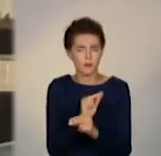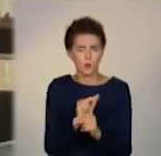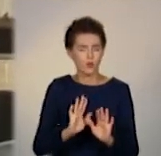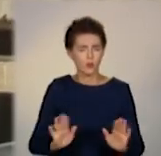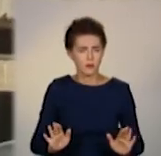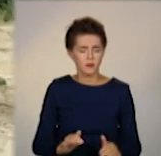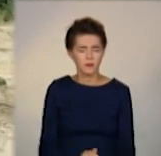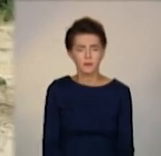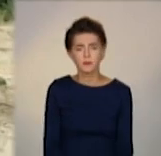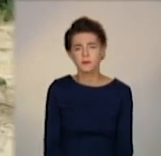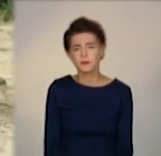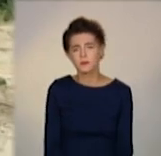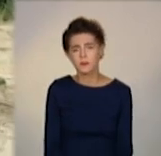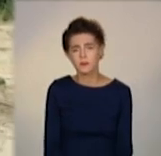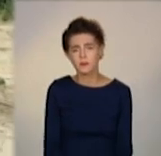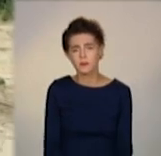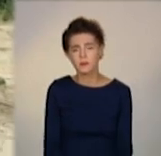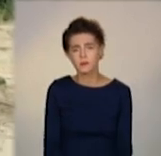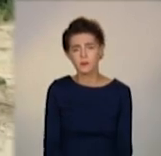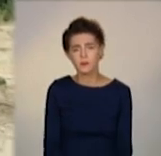Буделя, Максим Запорожець, телеканал Донбас.